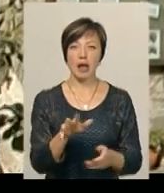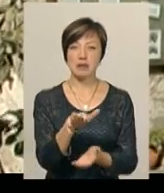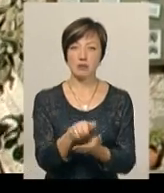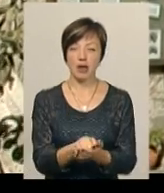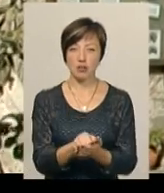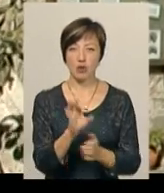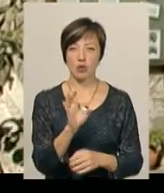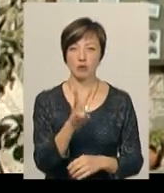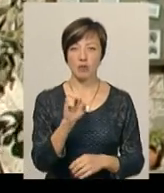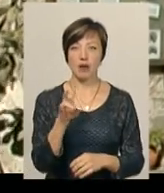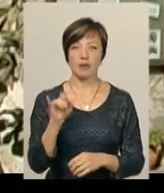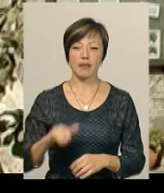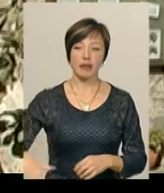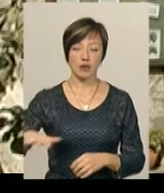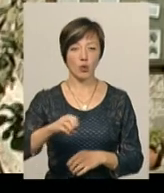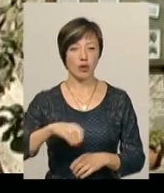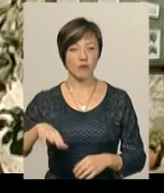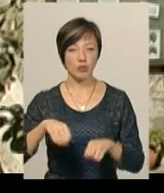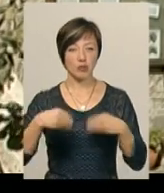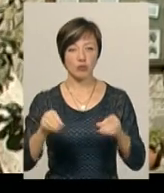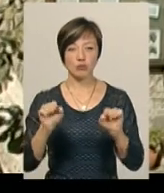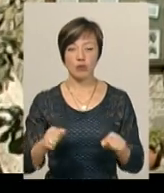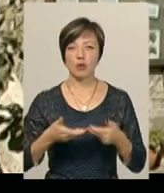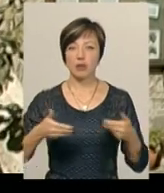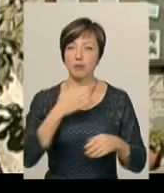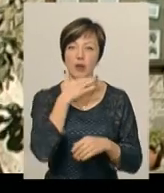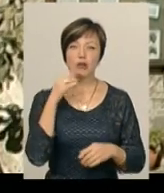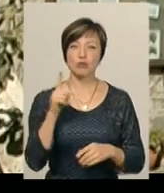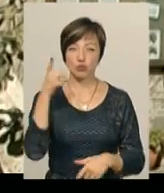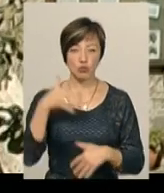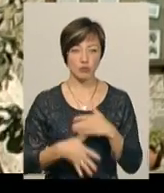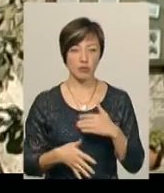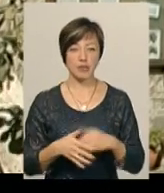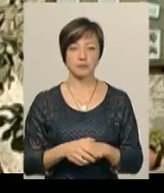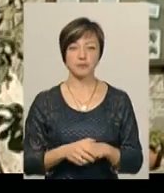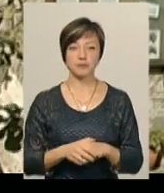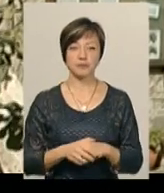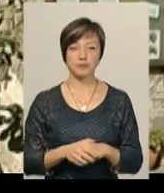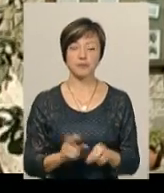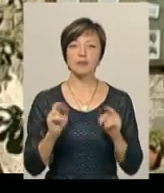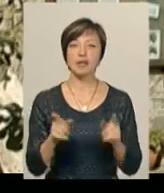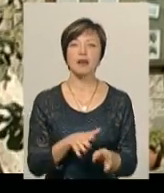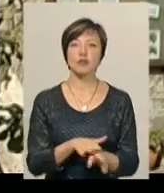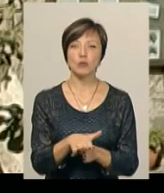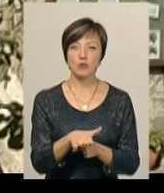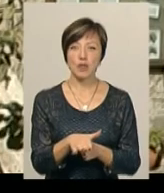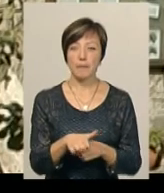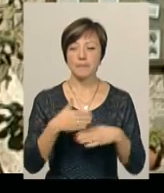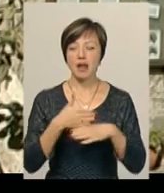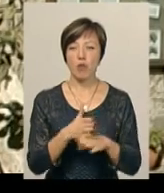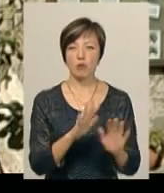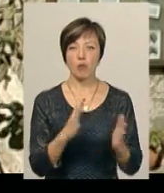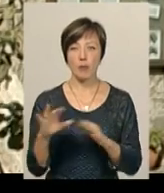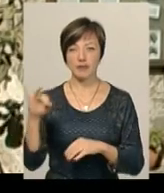османів на територію Європи, вони дають змогу нам багато чого зрозуміти, як, власне, відбувся десь переломний момент